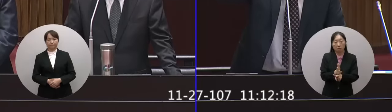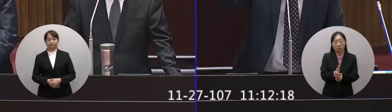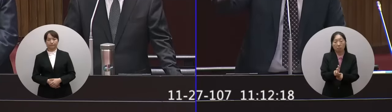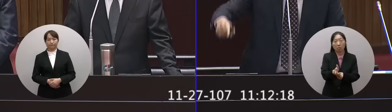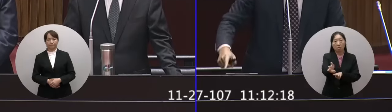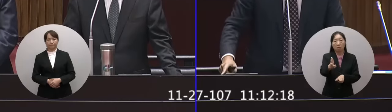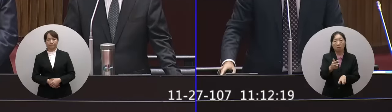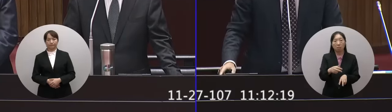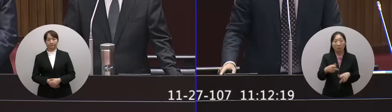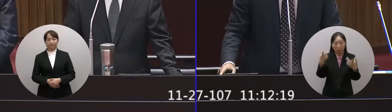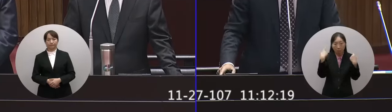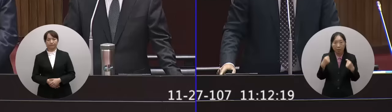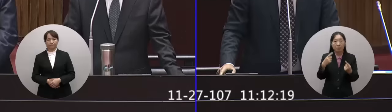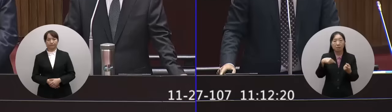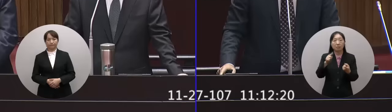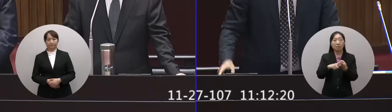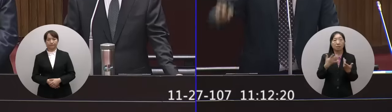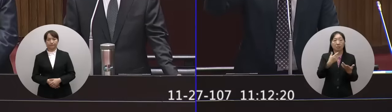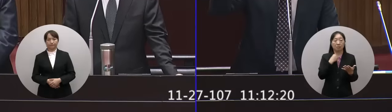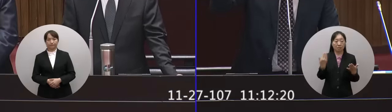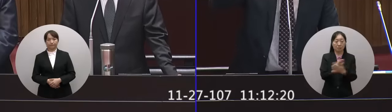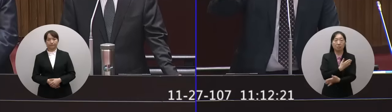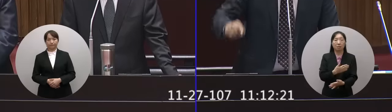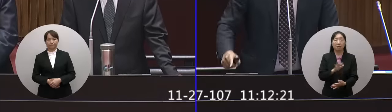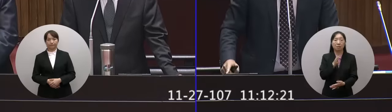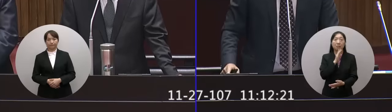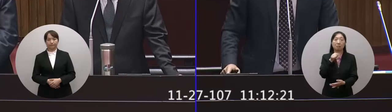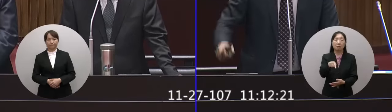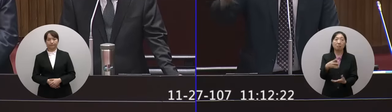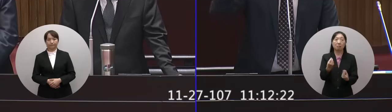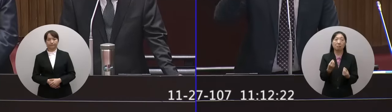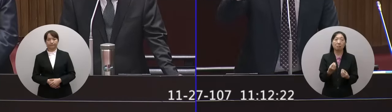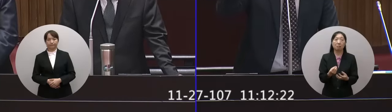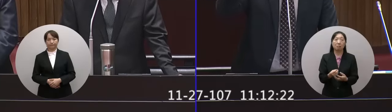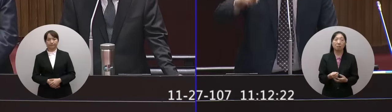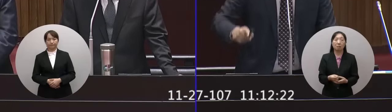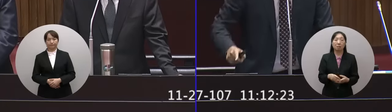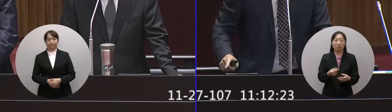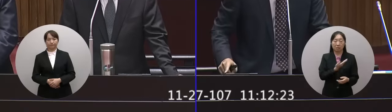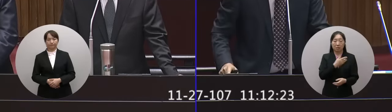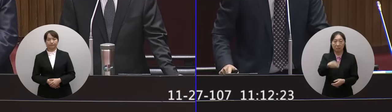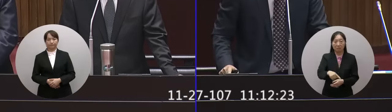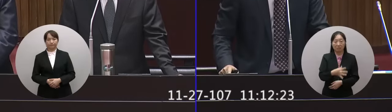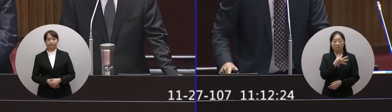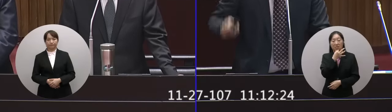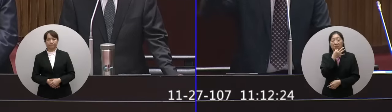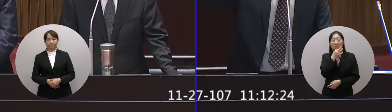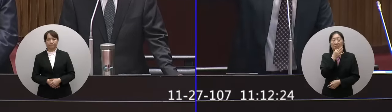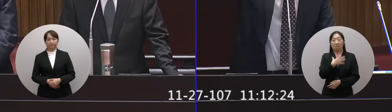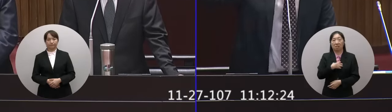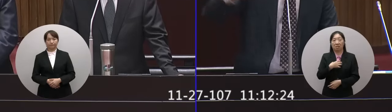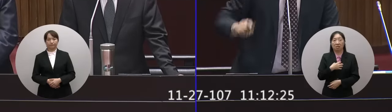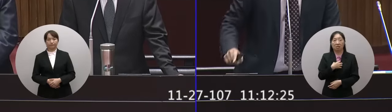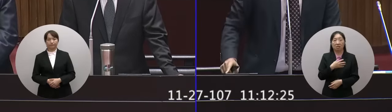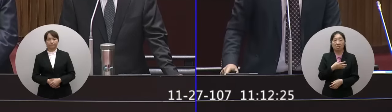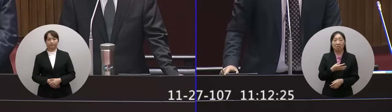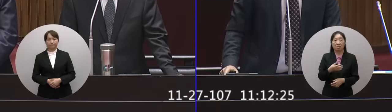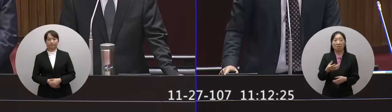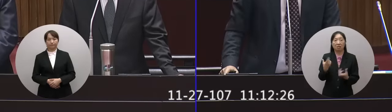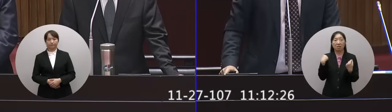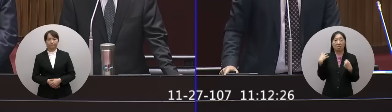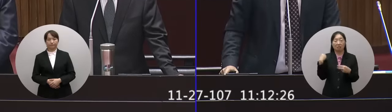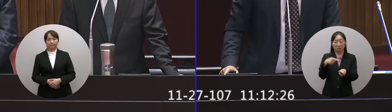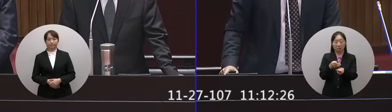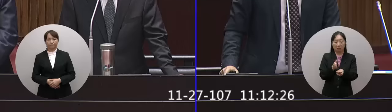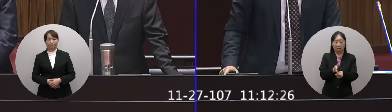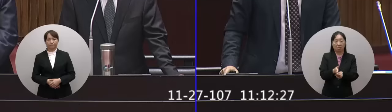3A就應該要換的中空絲膜可以繼續的讓這樣子一台危險的普悠馬繼續的在軌道上面跑